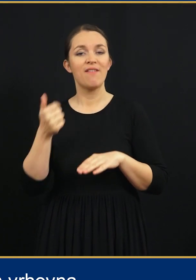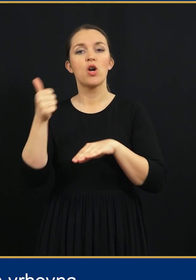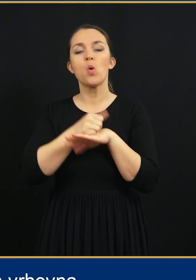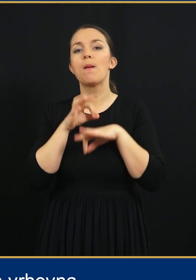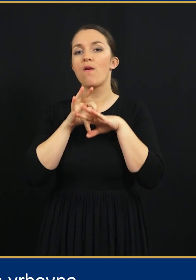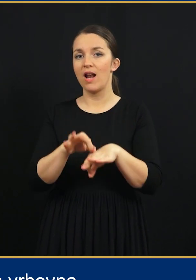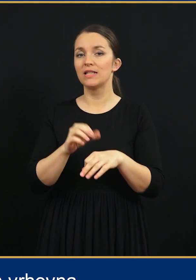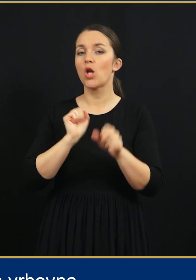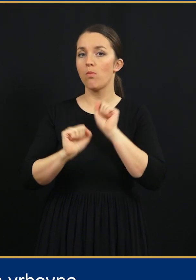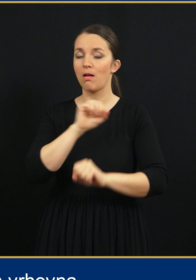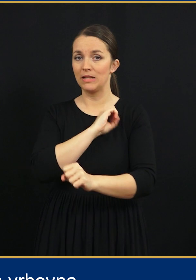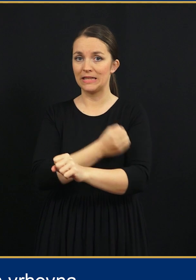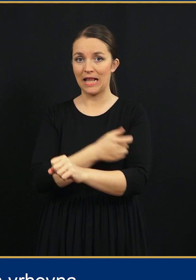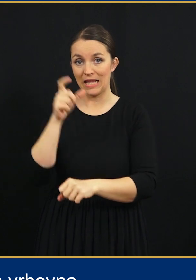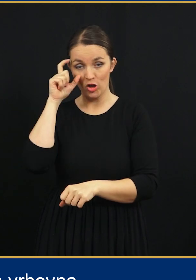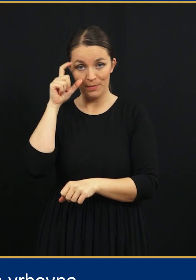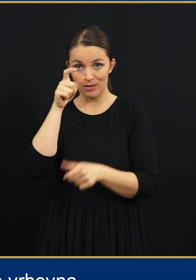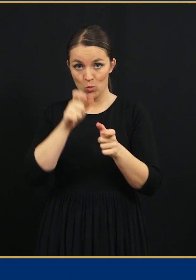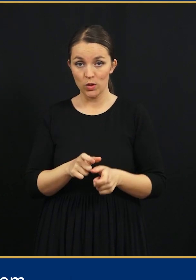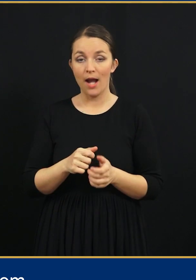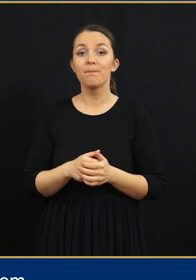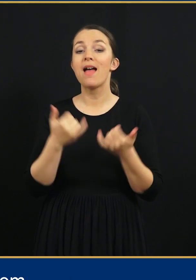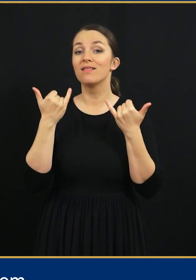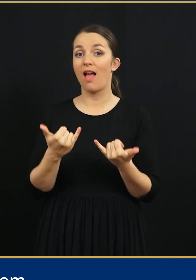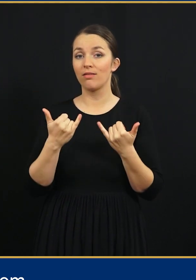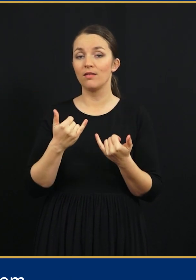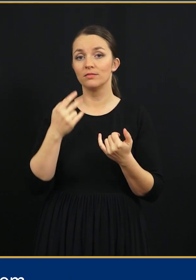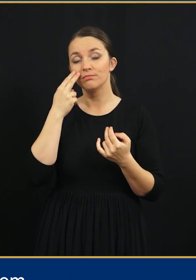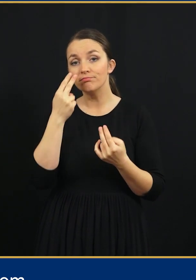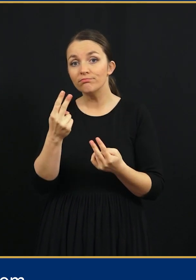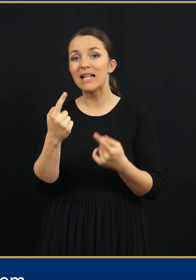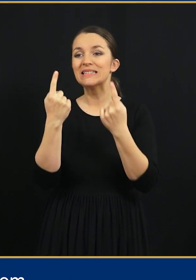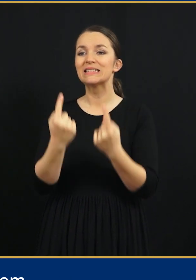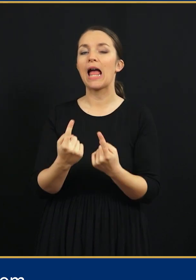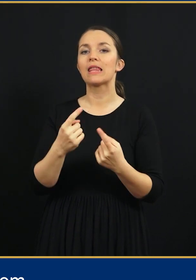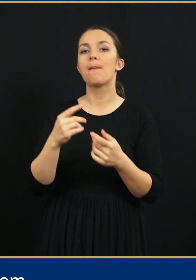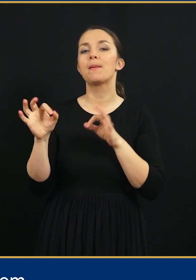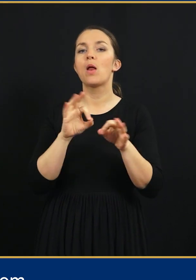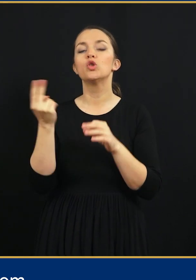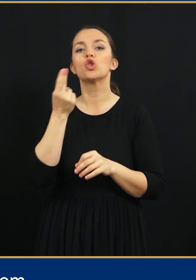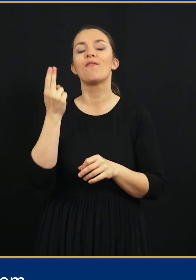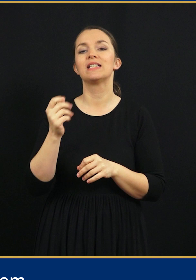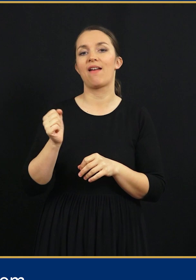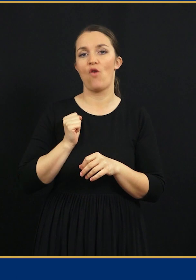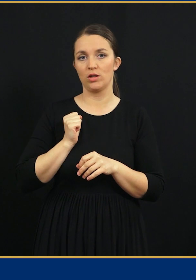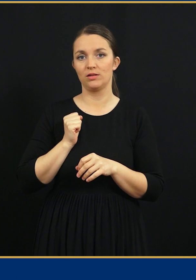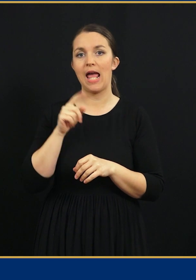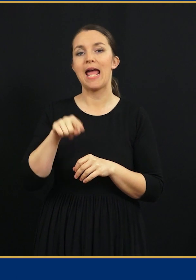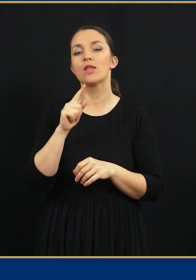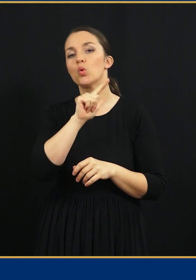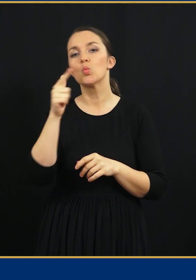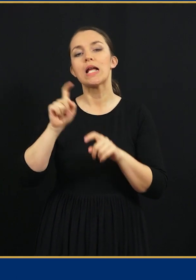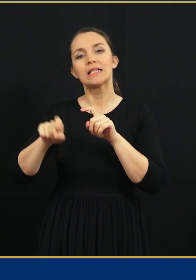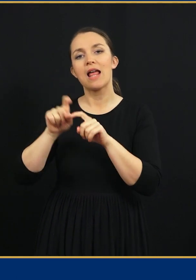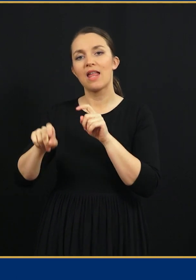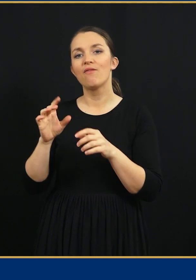vrhovna povelnica obrambnih sil Nataša Pirc Musar se je danes seznanila s stanjem pripravljenosti slovenske vojske in z